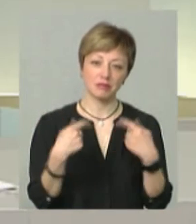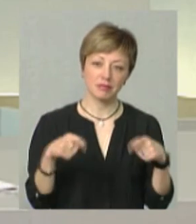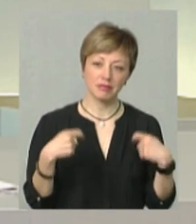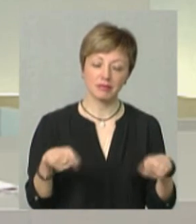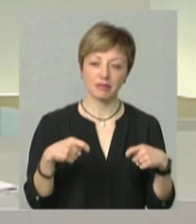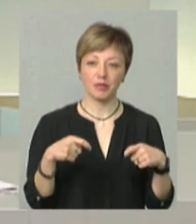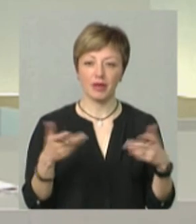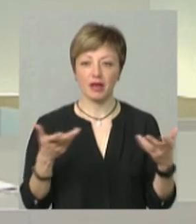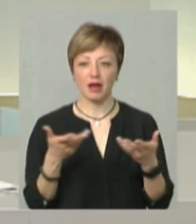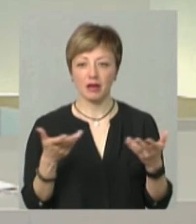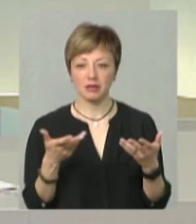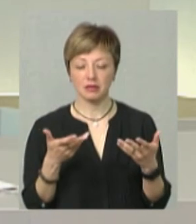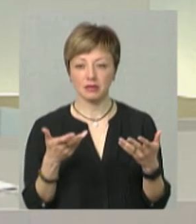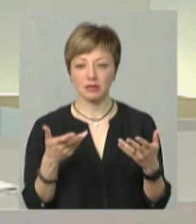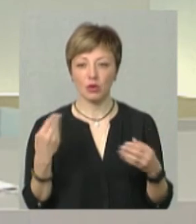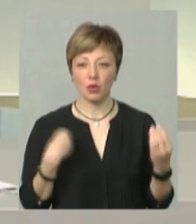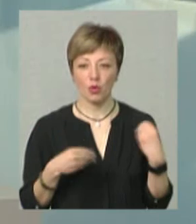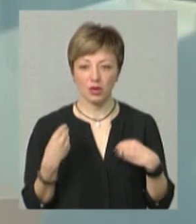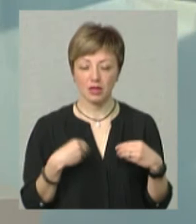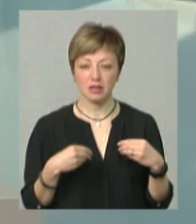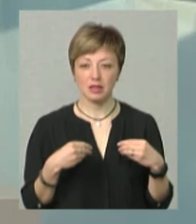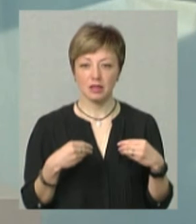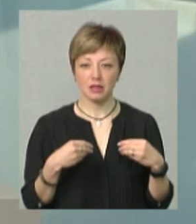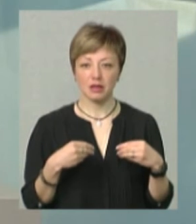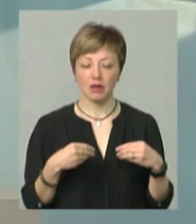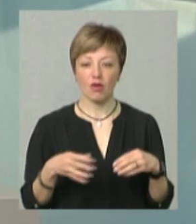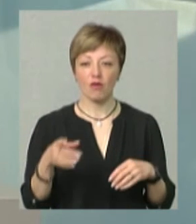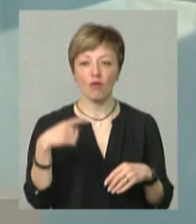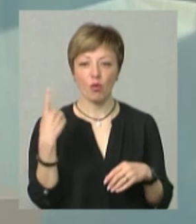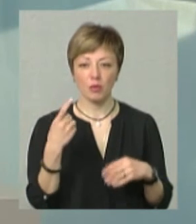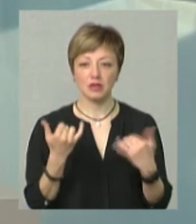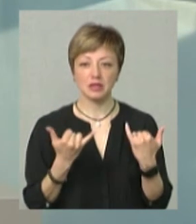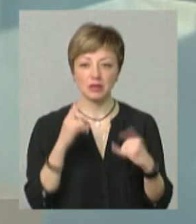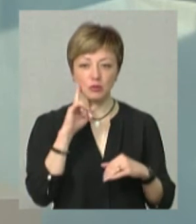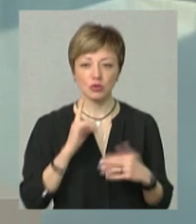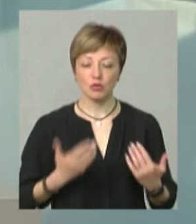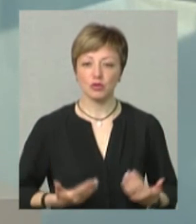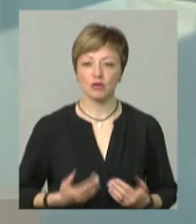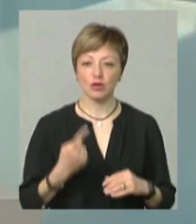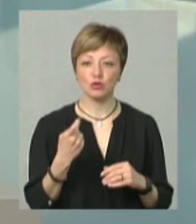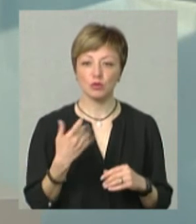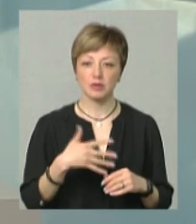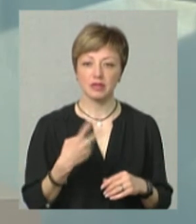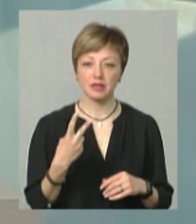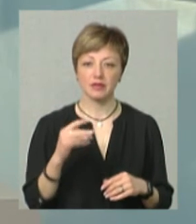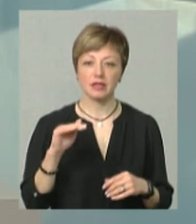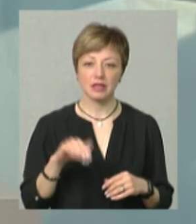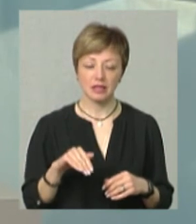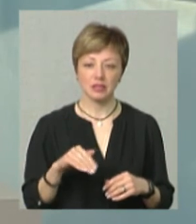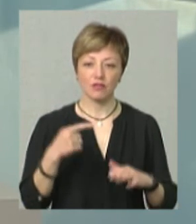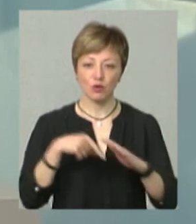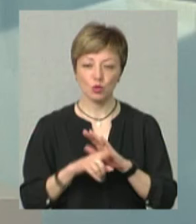якомусь одязі. В області наразі тимчасово проживають 152 тисячі